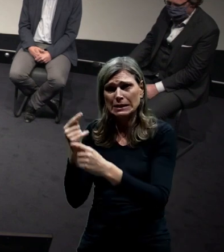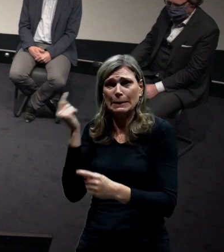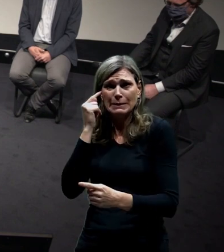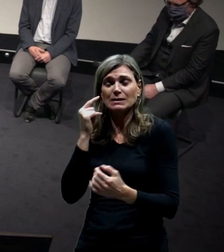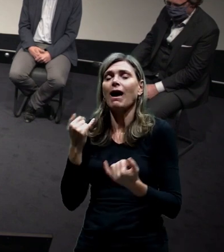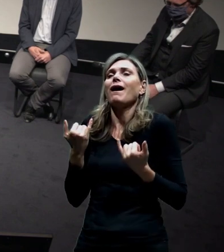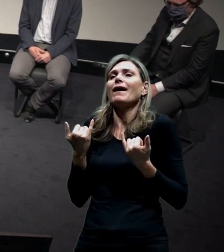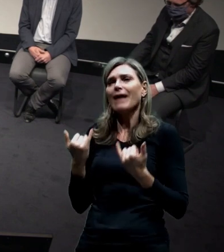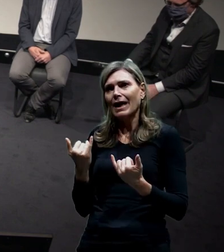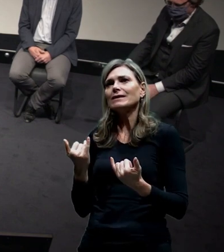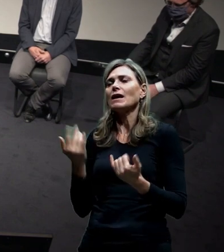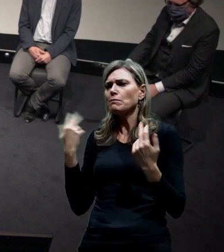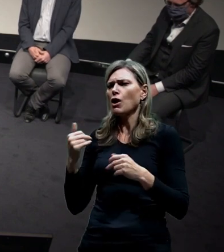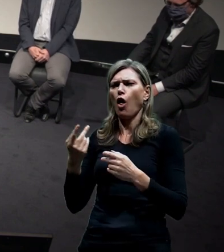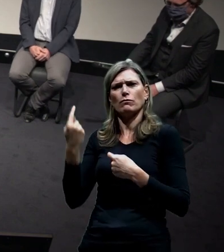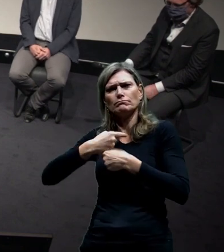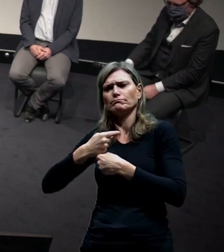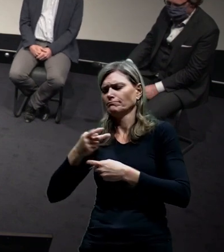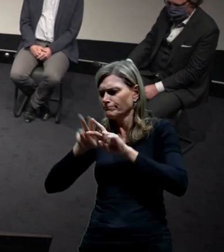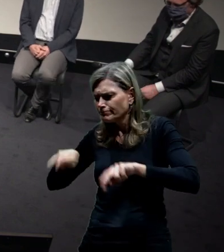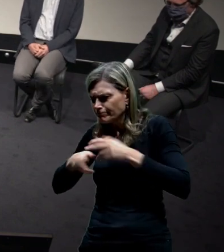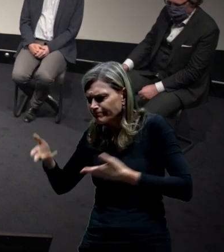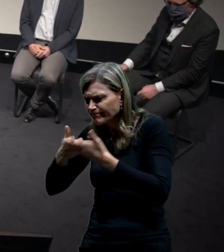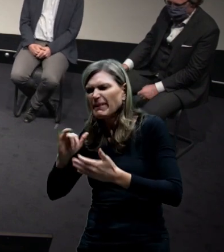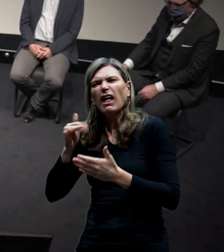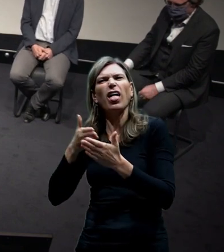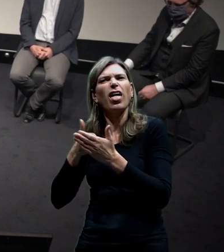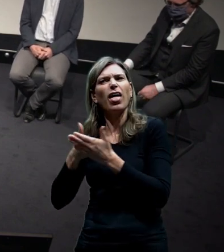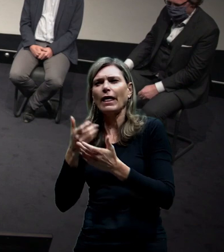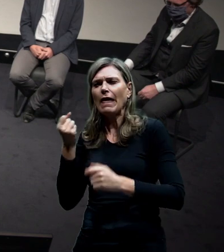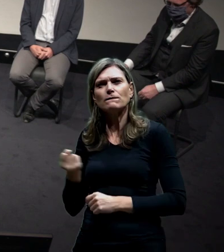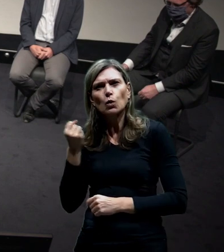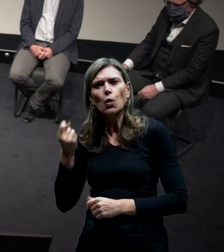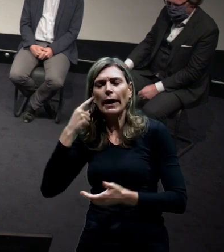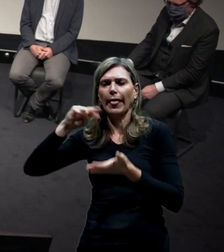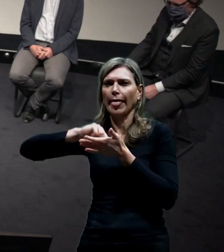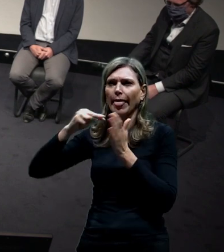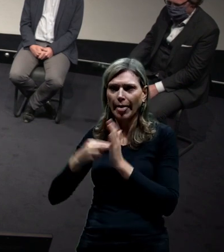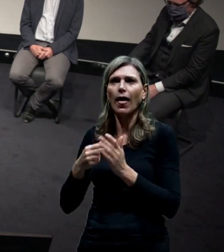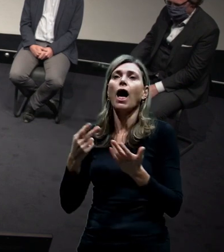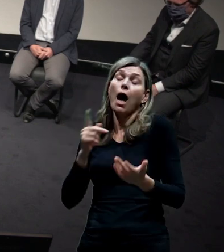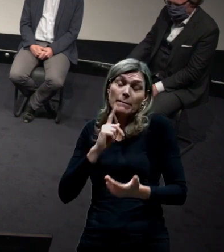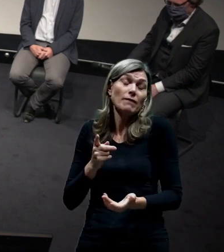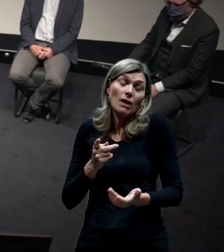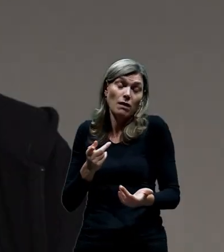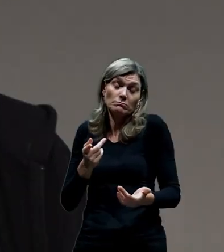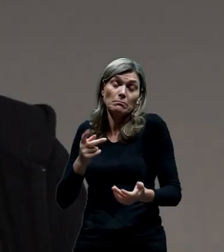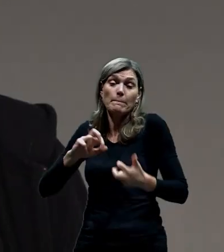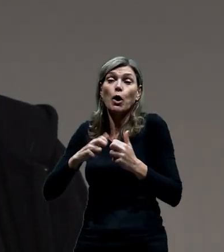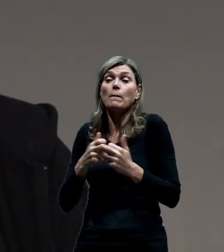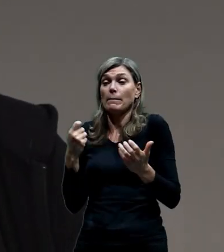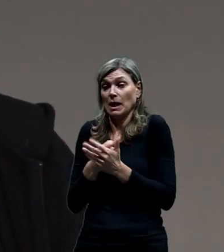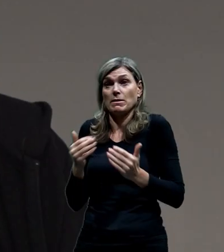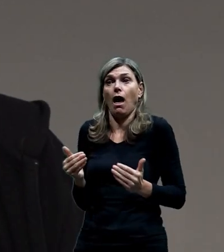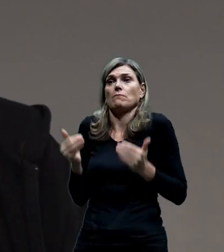se to dneska tím, že jsme prokázali, že vlastně jakoby to nefunguje to řešení, tak se ten problém, a to si říkejme v čase, posouvá někam.